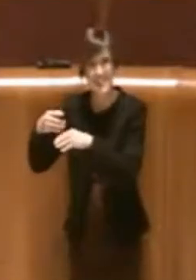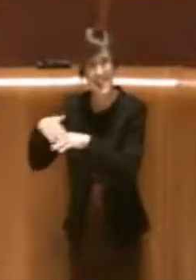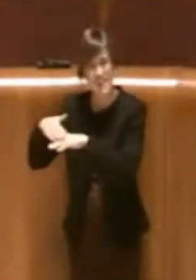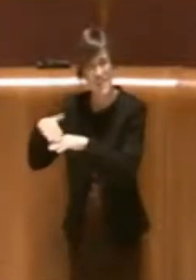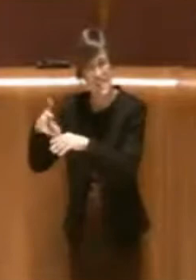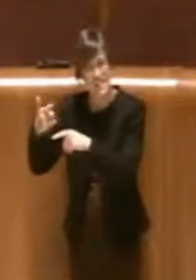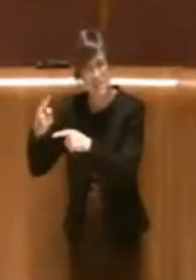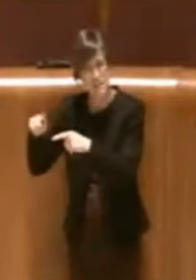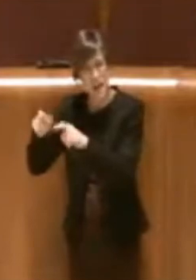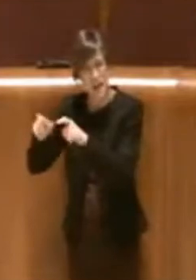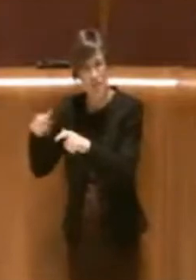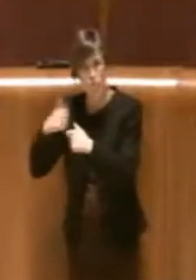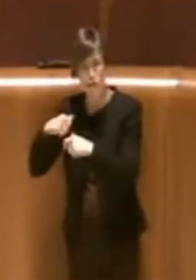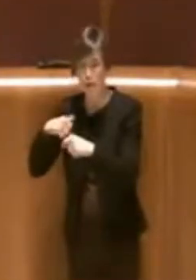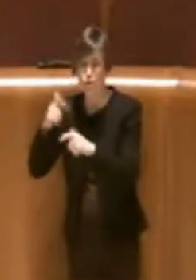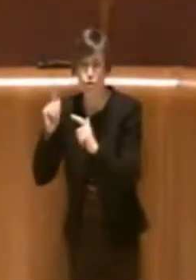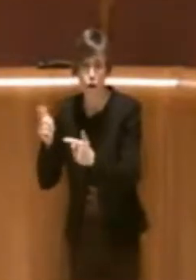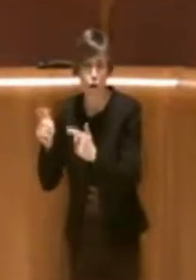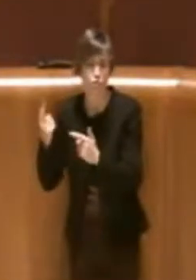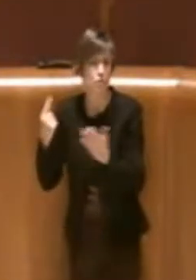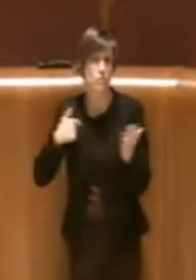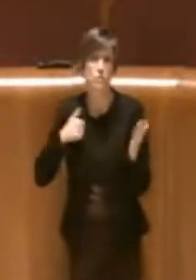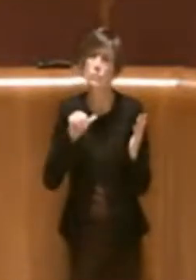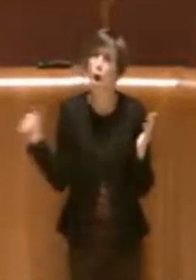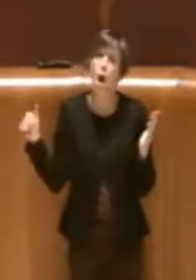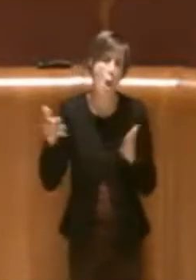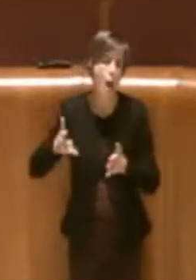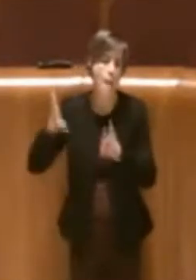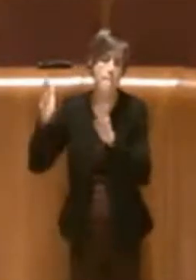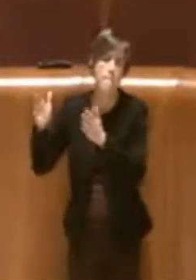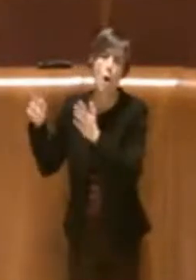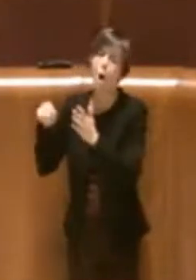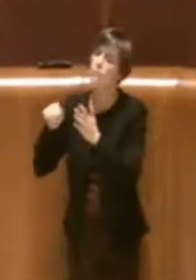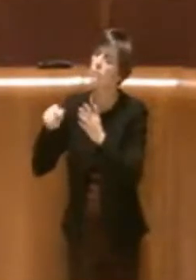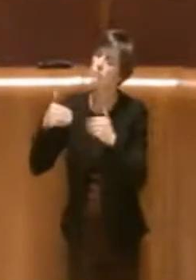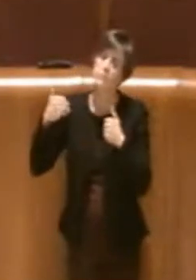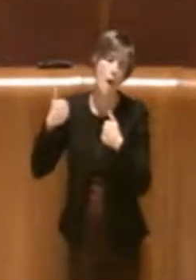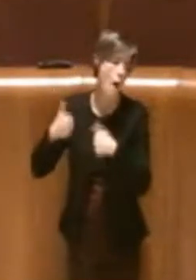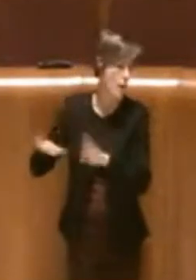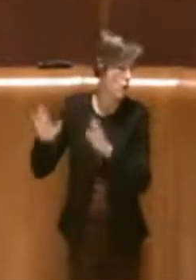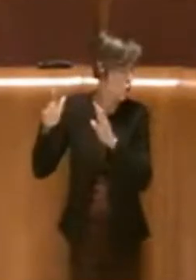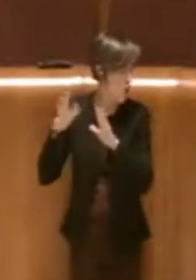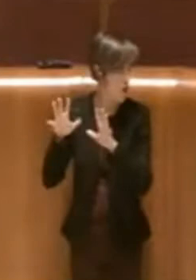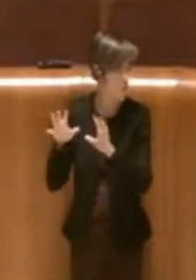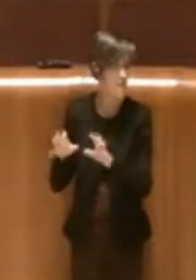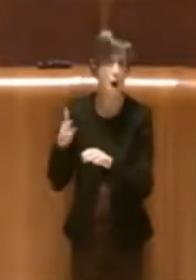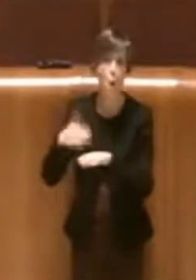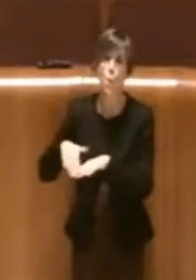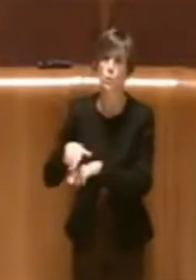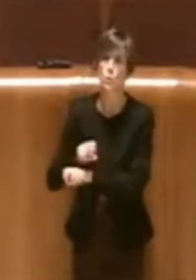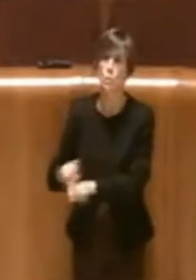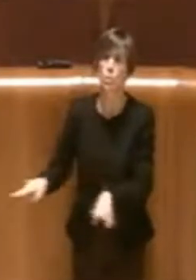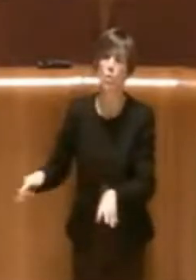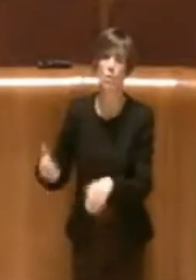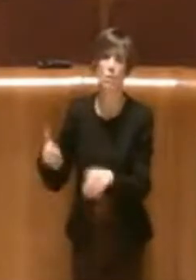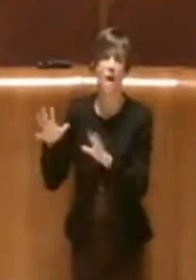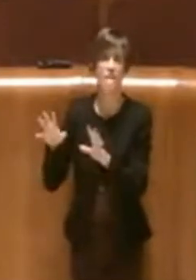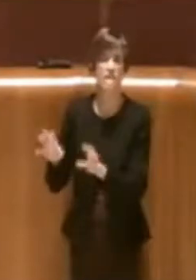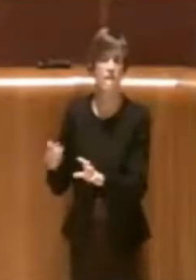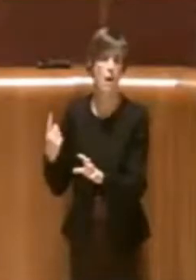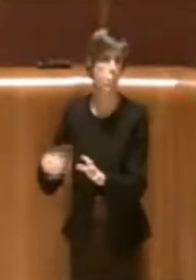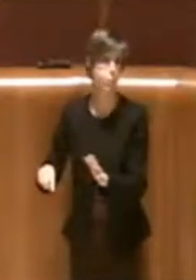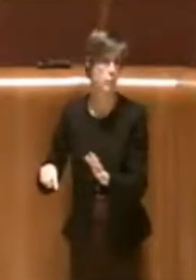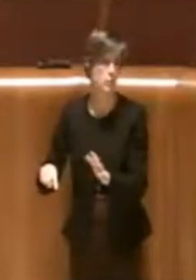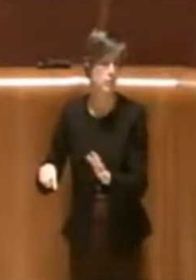immobili che avevano le caratteristiche, come ho detto prima, di abbandono, di disuso, di digrado e quindi questa per noi deve essere